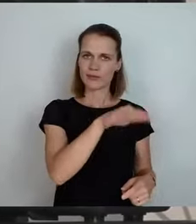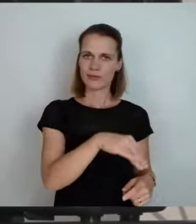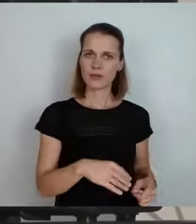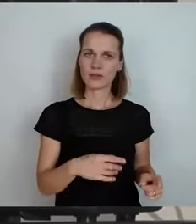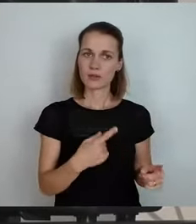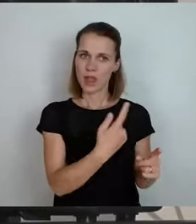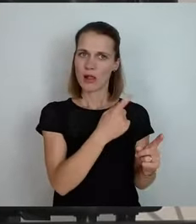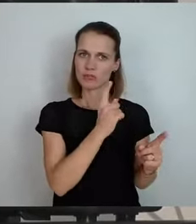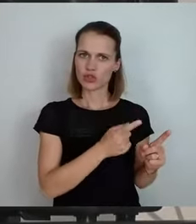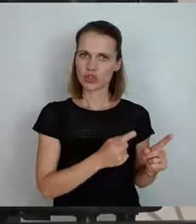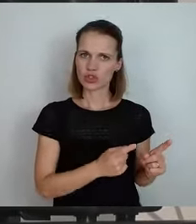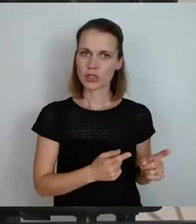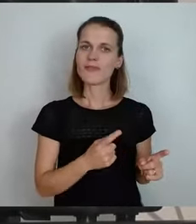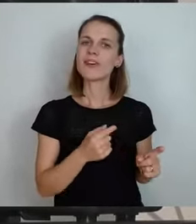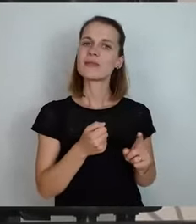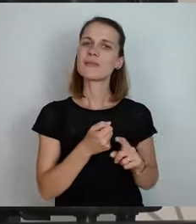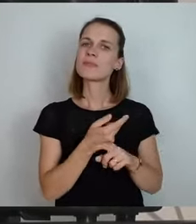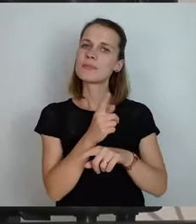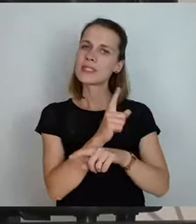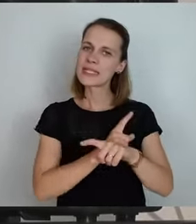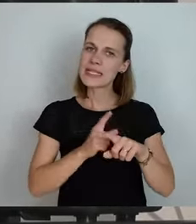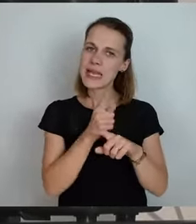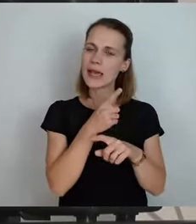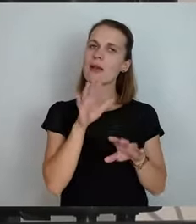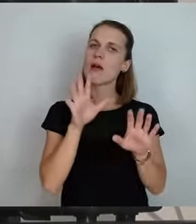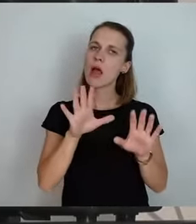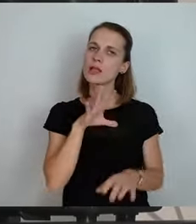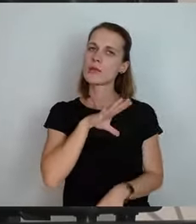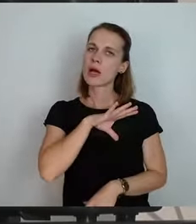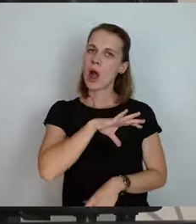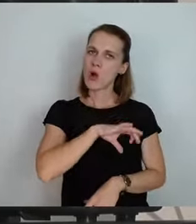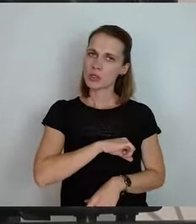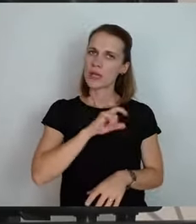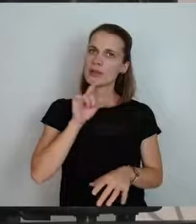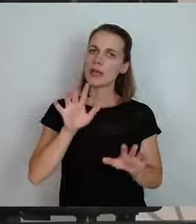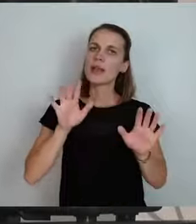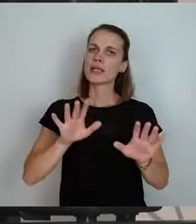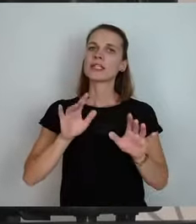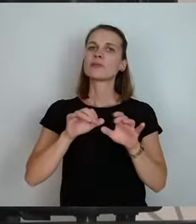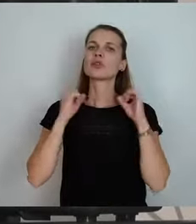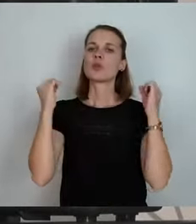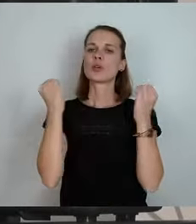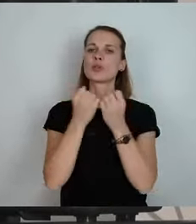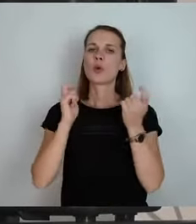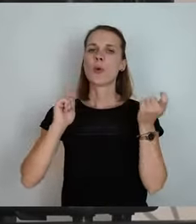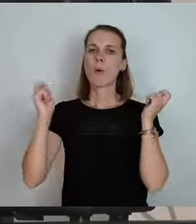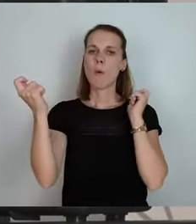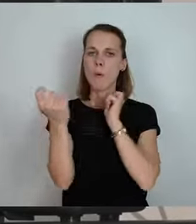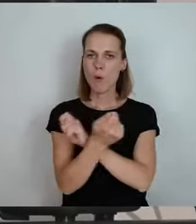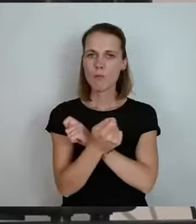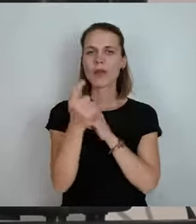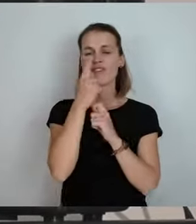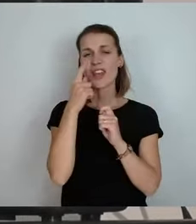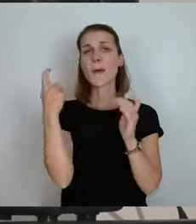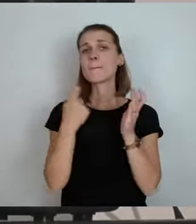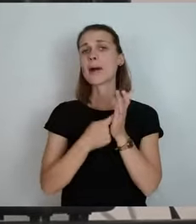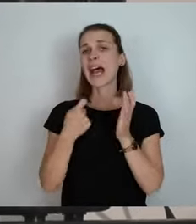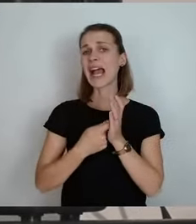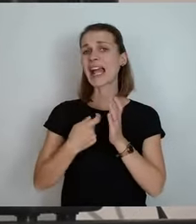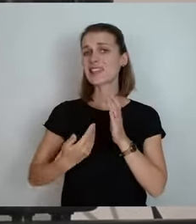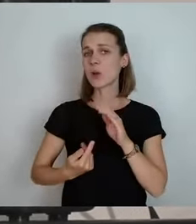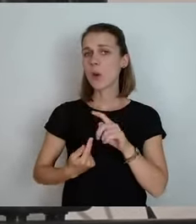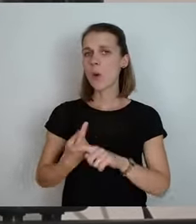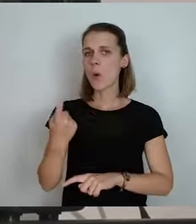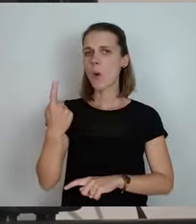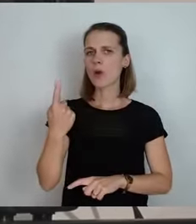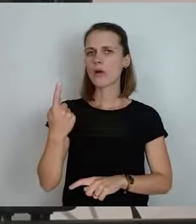Zeit lang gemeinsam aushalten, dann dreht sich das Blatt nämlich. Wenn mich die gewisse Preissteigerung, wenn andere Dinge kommen, dann werden die Leute sagen, nee, das